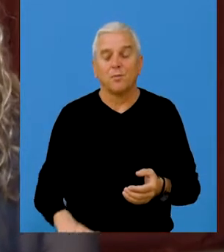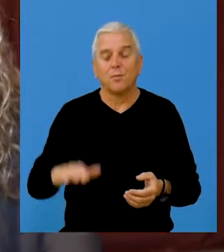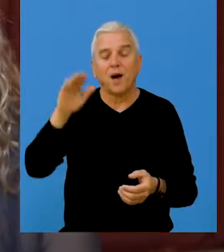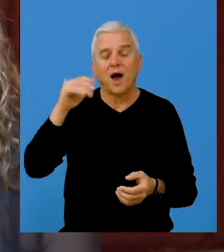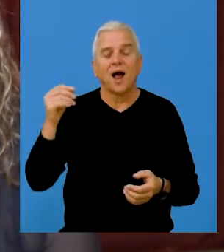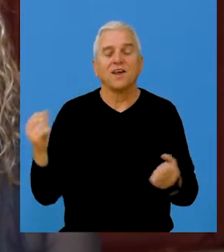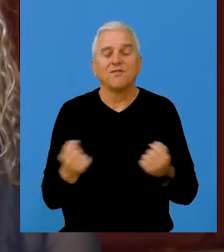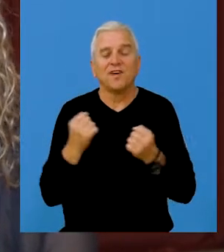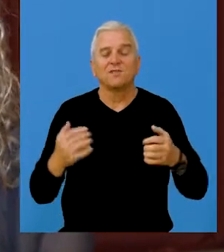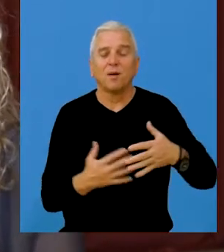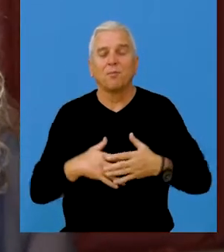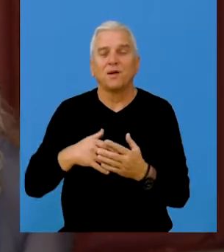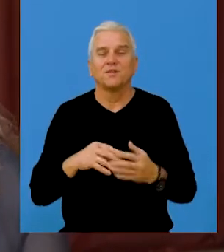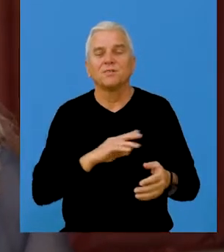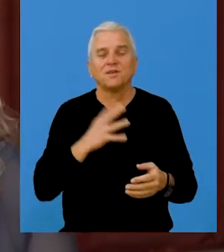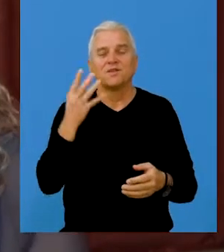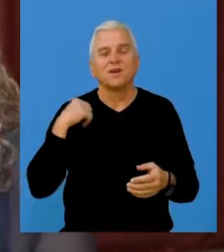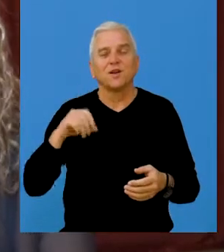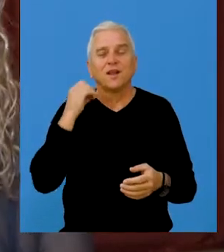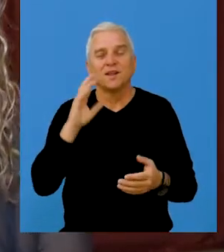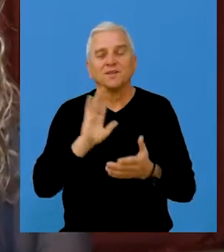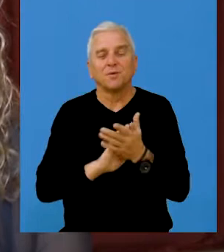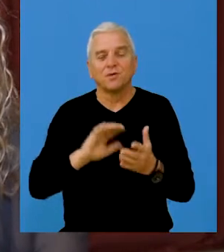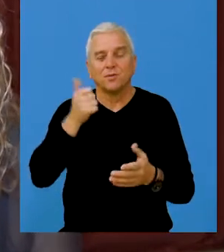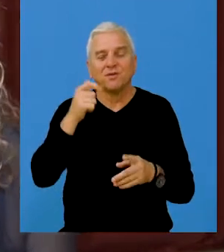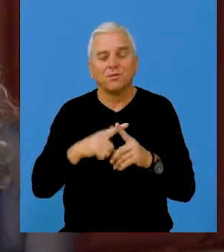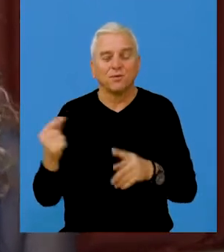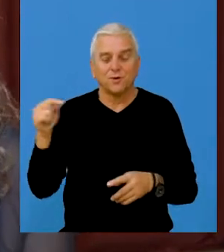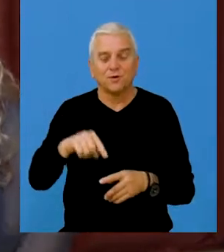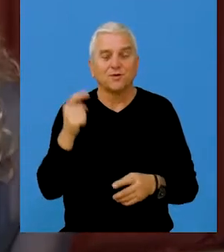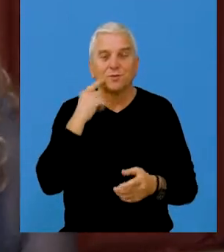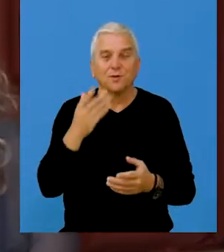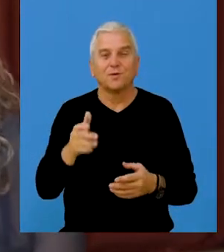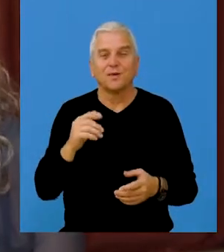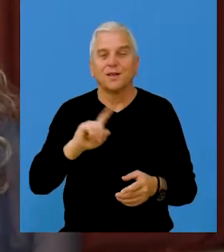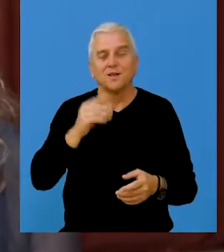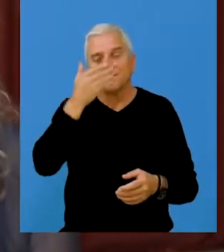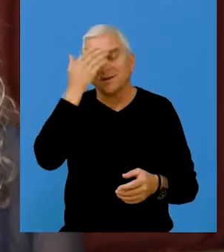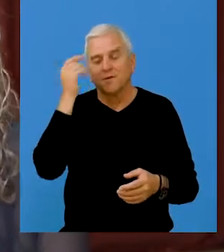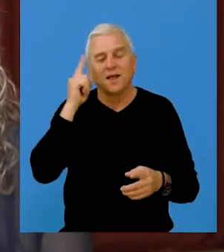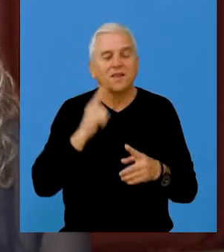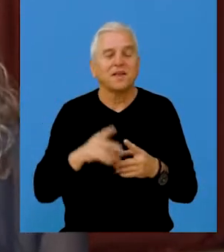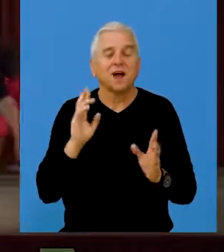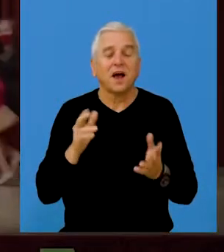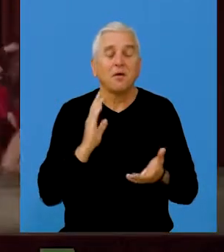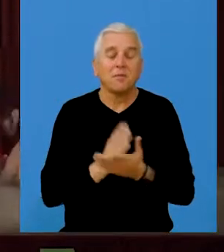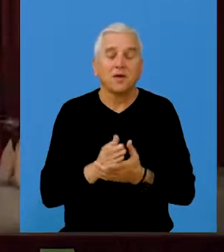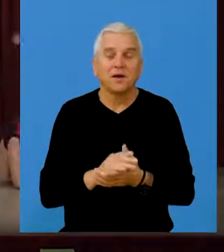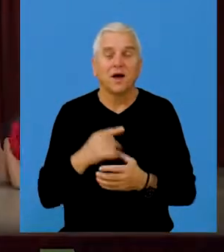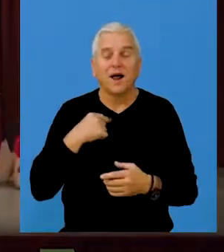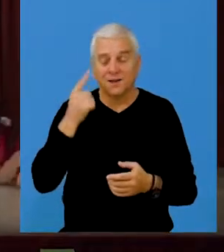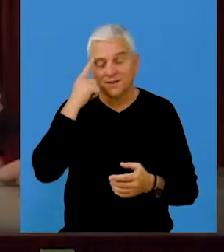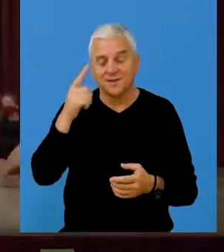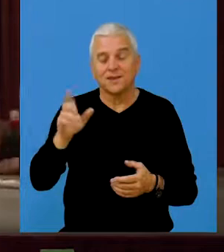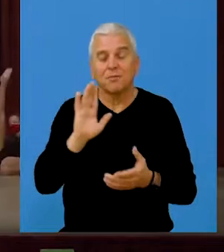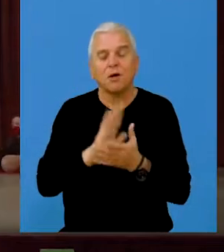Već od malih nogu se bavim plesom, imala sam četiri godine kada sam prvi put došla na probu, ne sjećam se već tačno